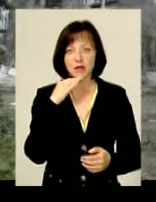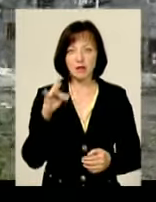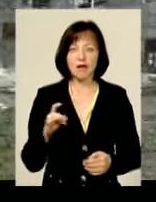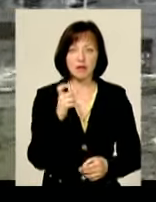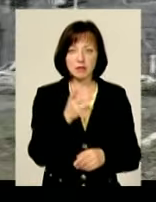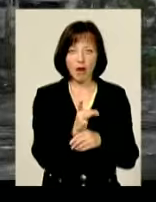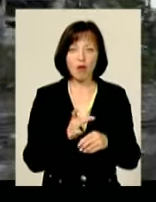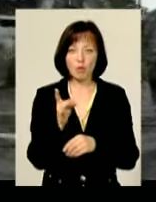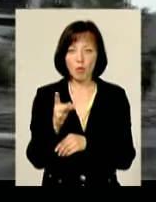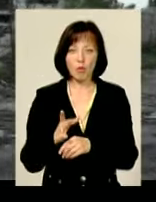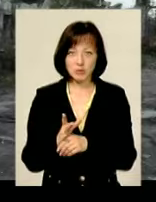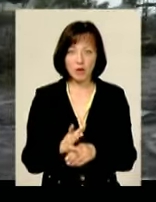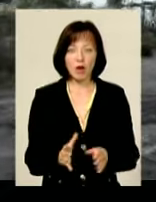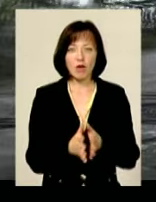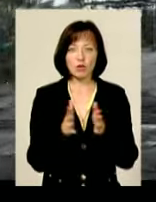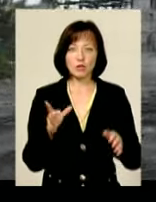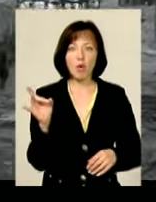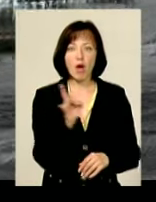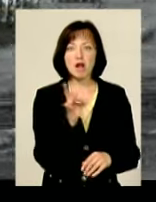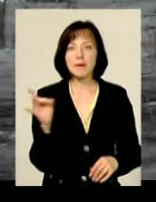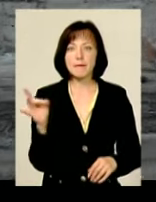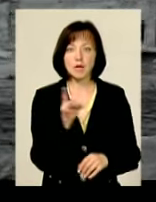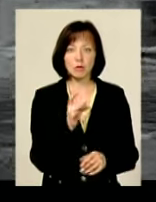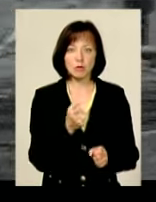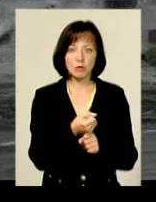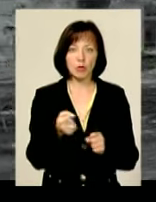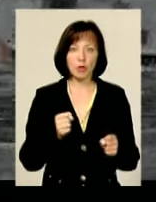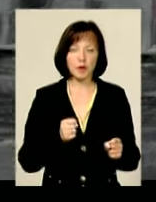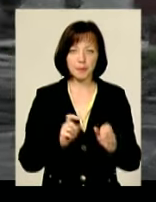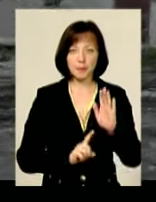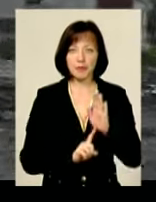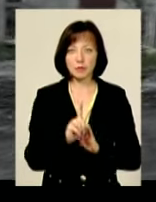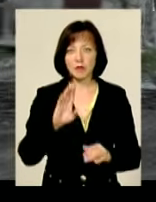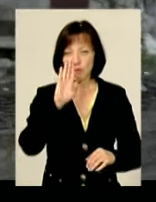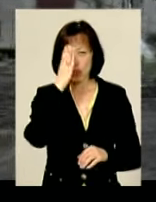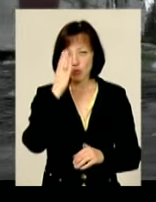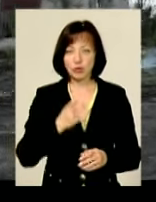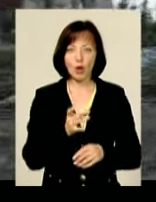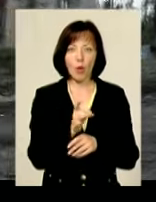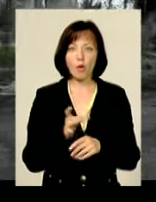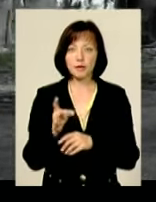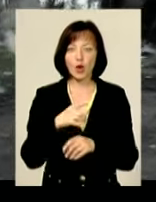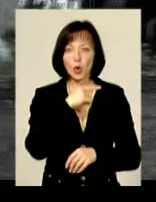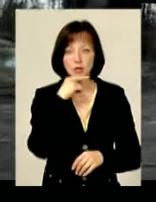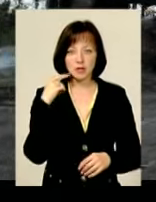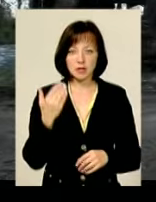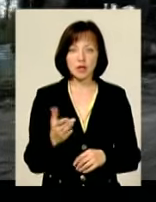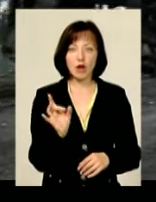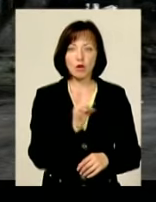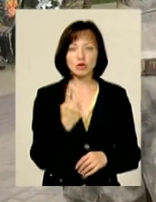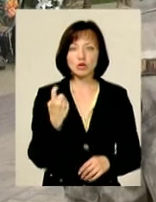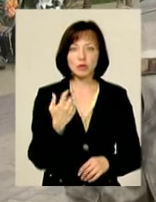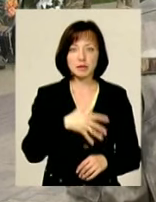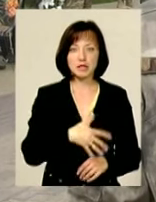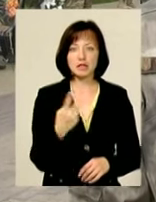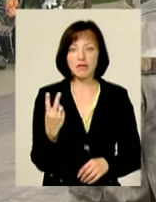арт-обстрілом з крупнокаліберної зброї. Відбувся ворожий обстріл російської артилерії калібру 152 мм,